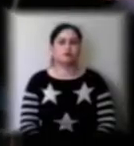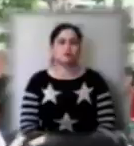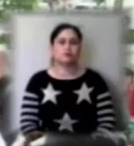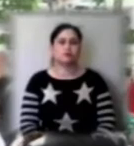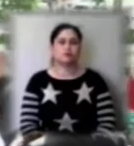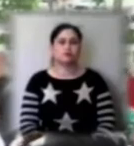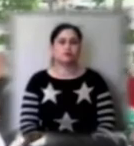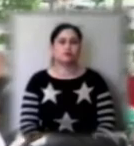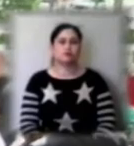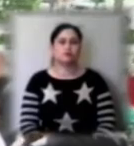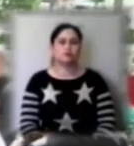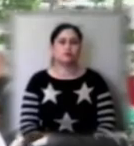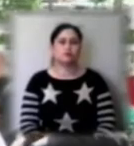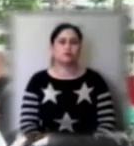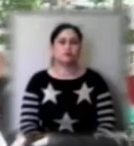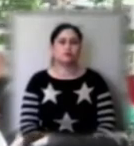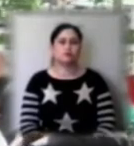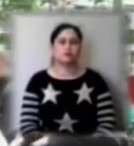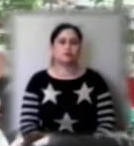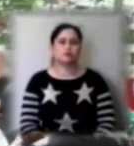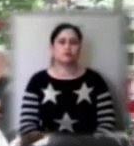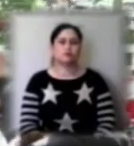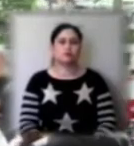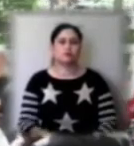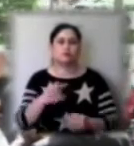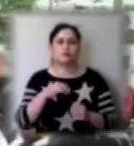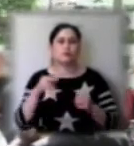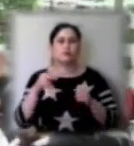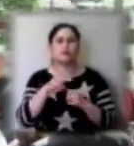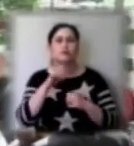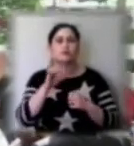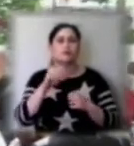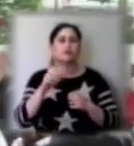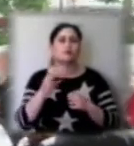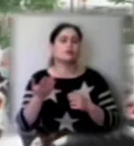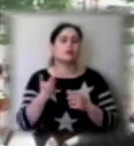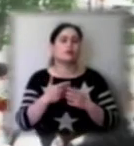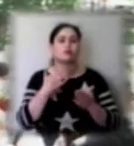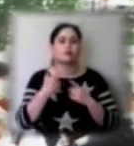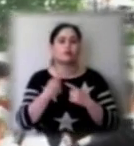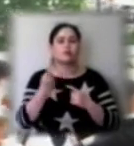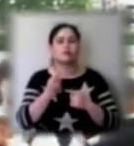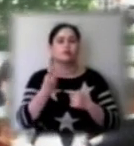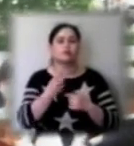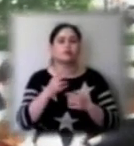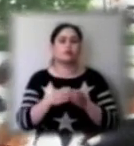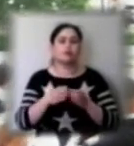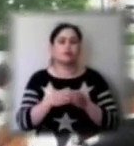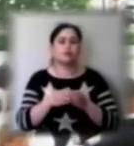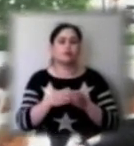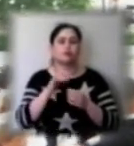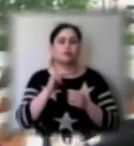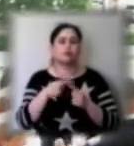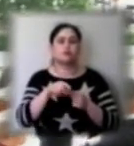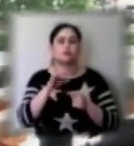Я підтримую підприємців, особисто тих підприємців, які відносяться до першої та другої групи. І на цю сесію є проєкт рішення,